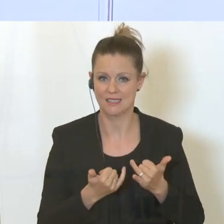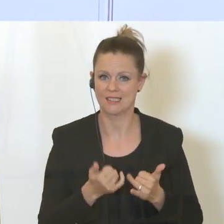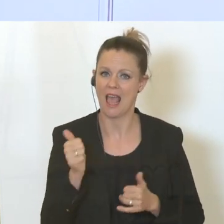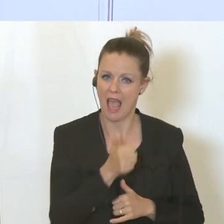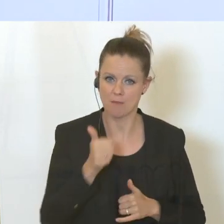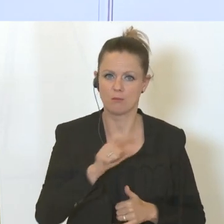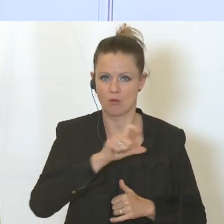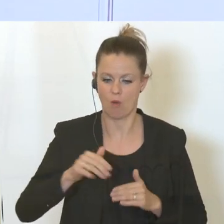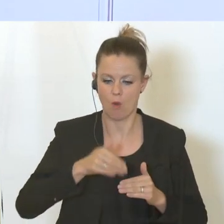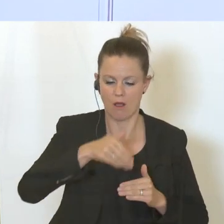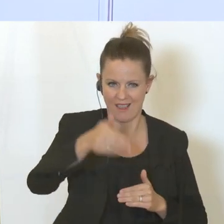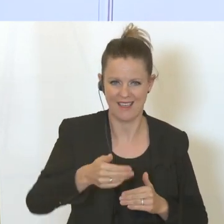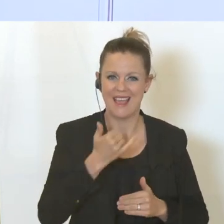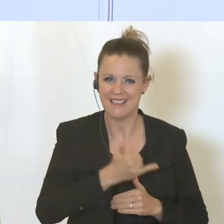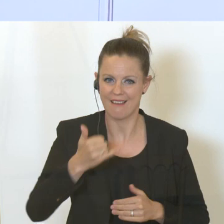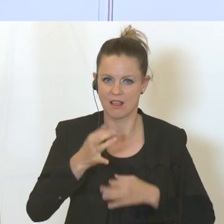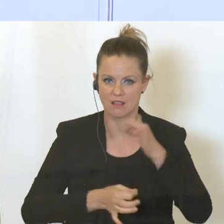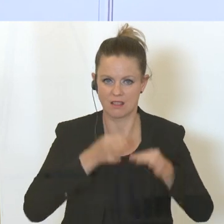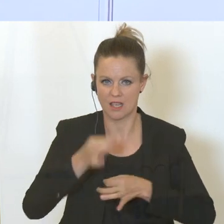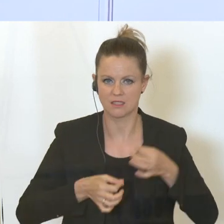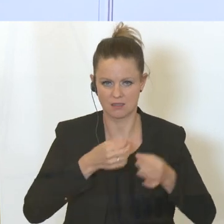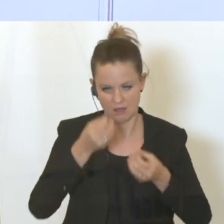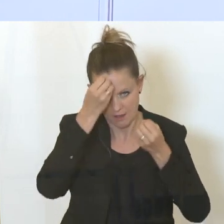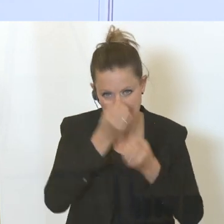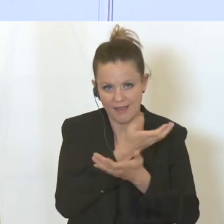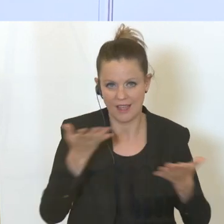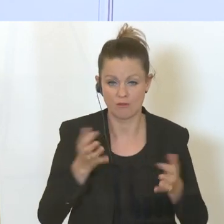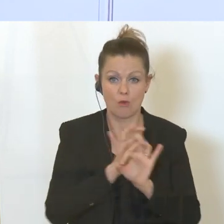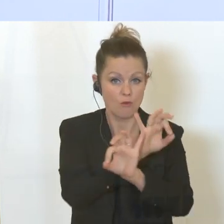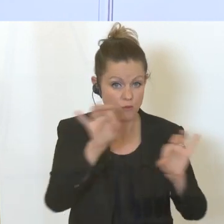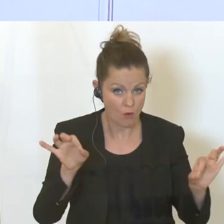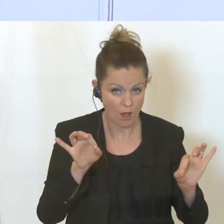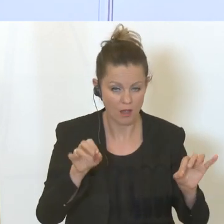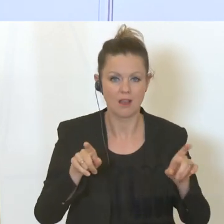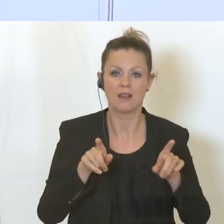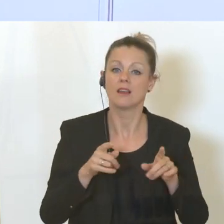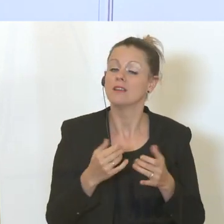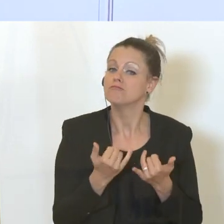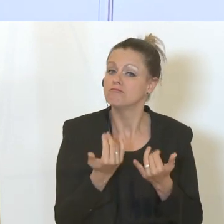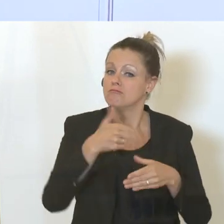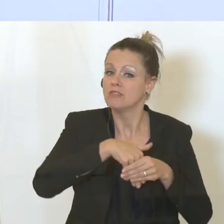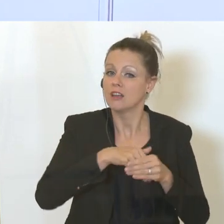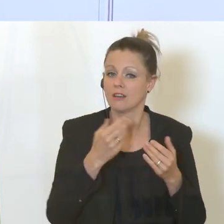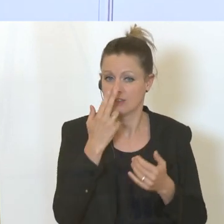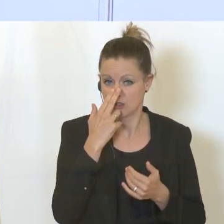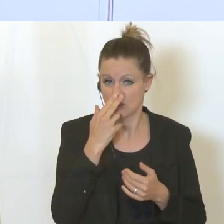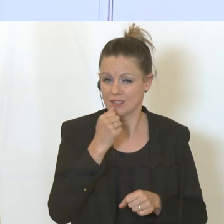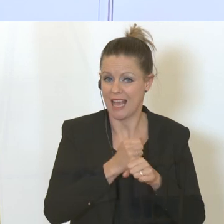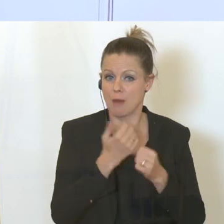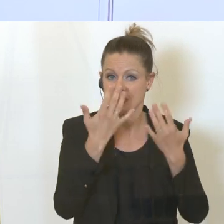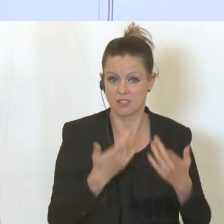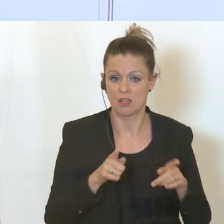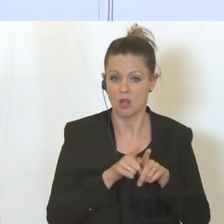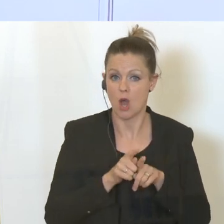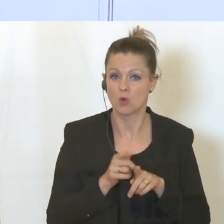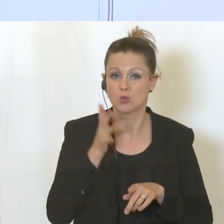berichten, jeden Dienstag, dass wir Sie informieren können, sowohl wie die Arbeitszahlen ausschauen, wie auch die konkreten Schritte, um